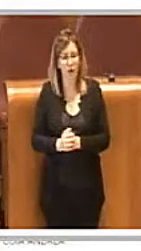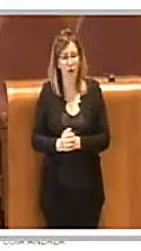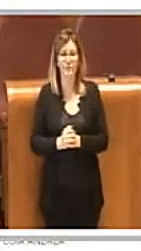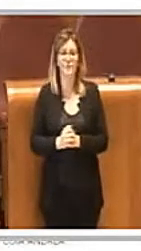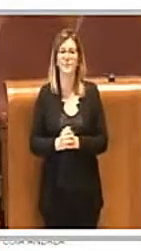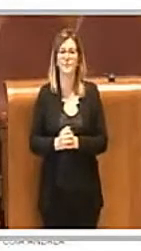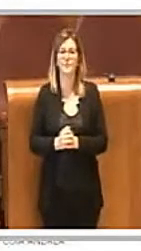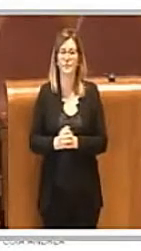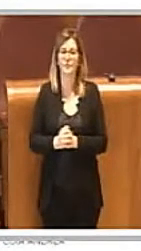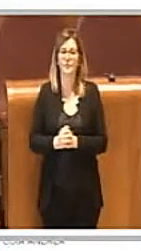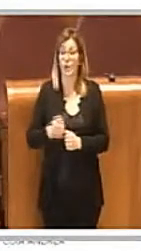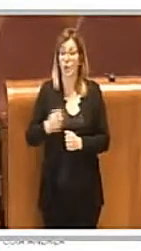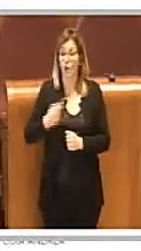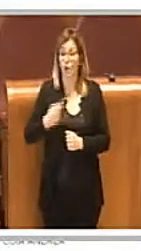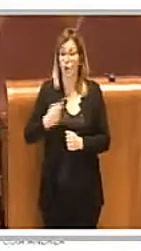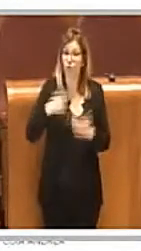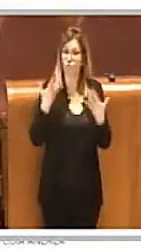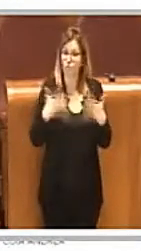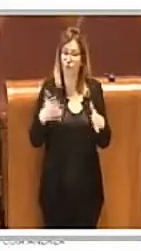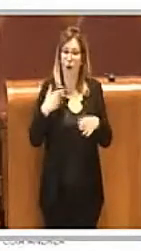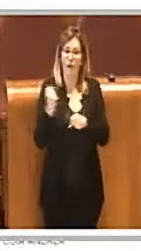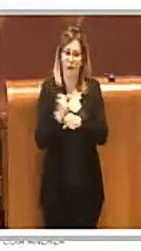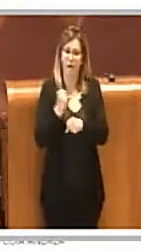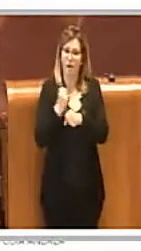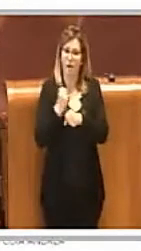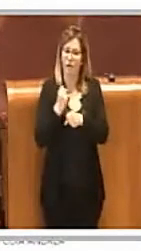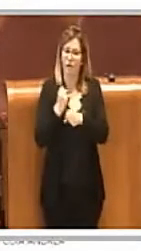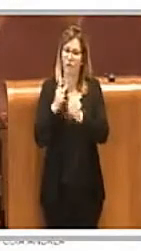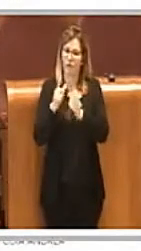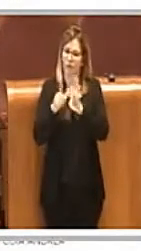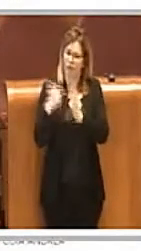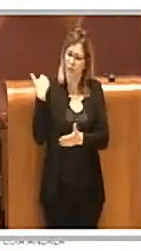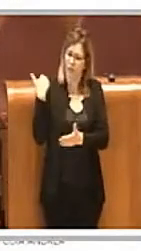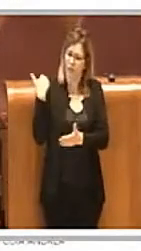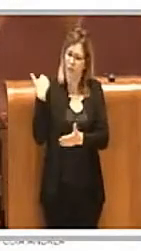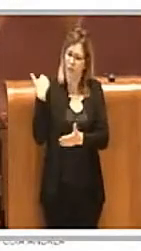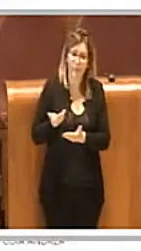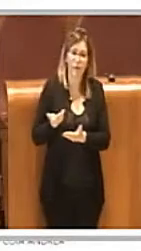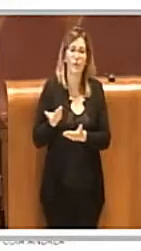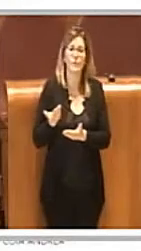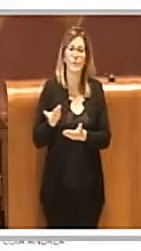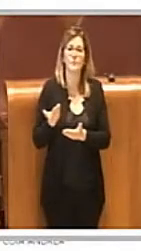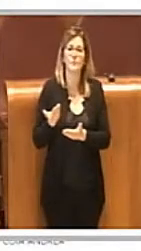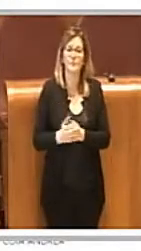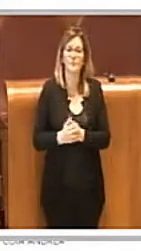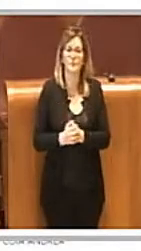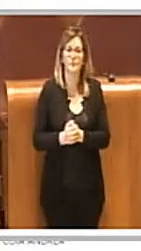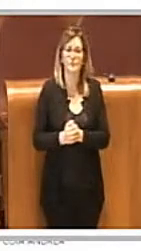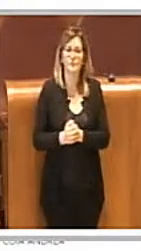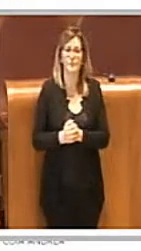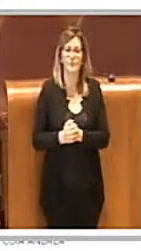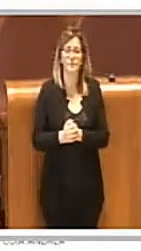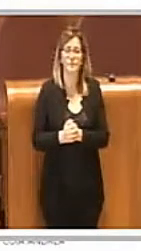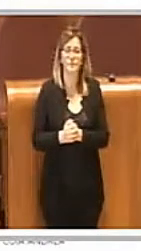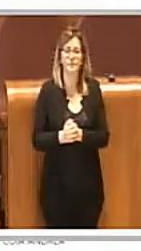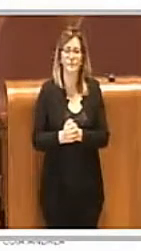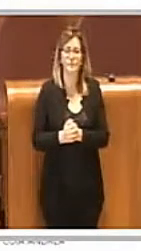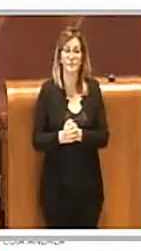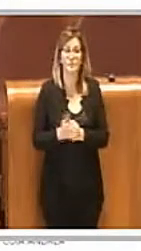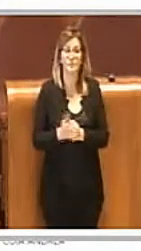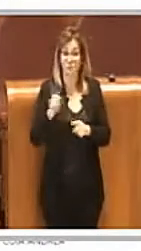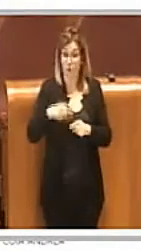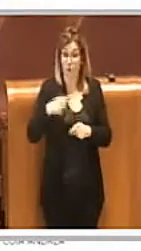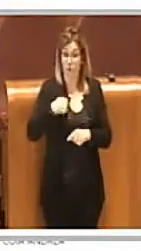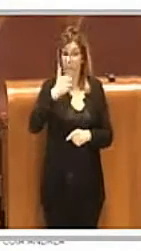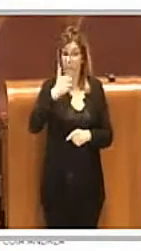che noi già stiamo lavorando su questo tema da tempo, inoltre io ho visto che in primis